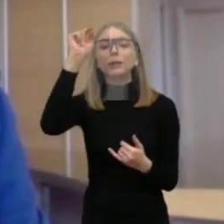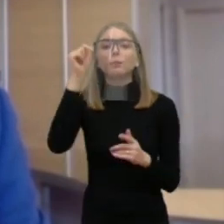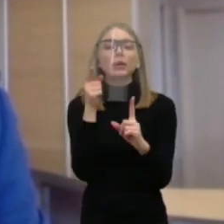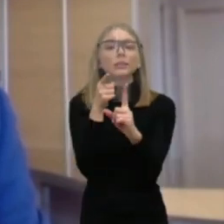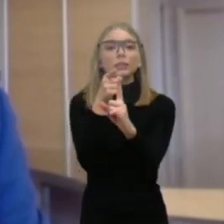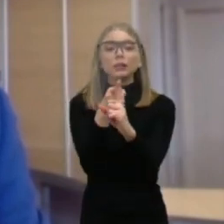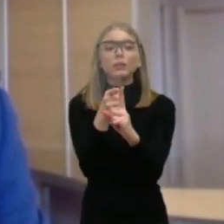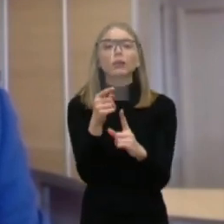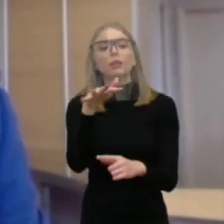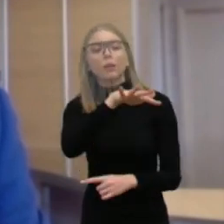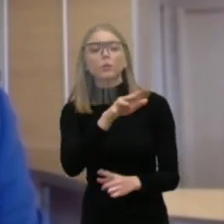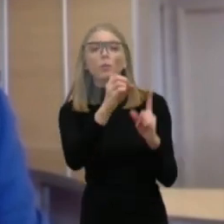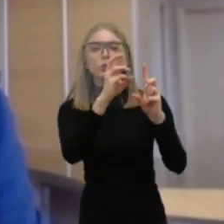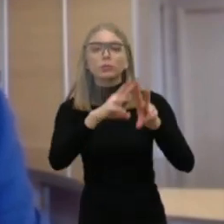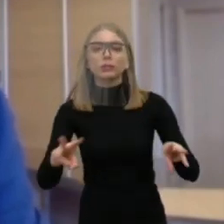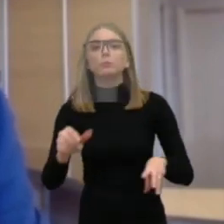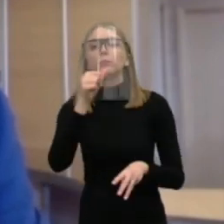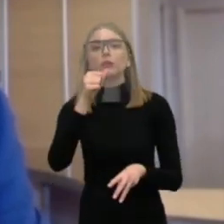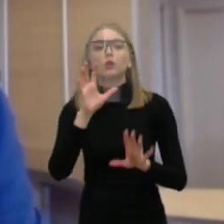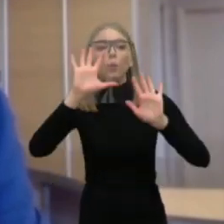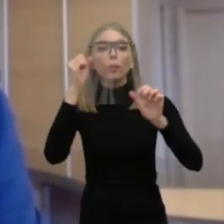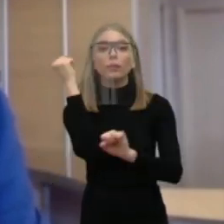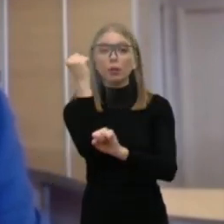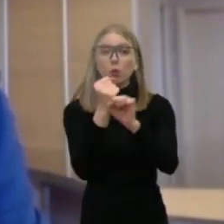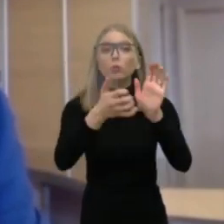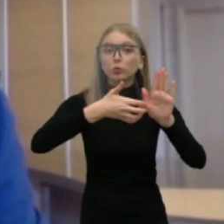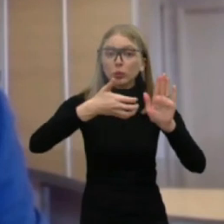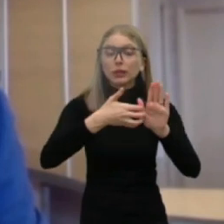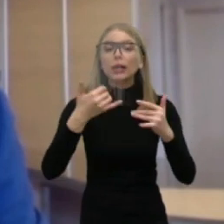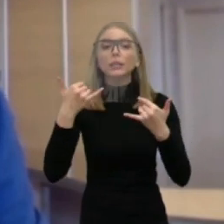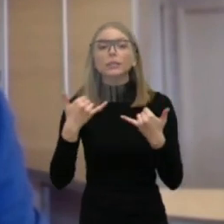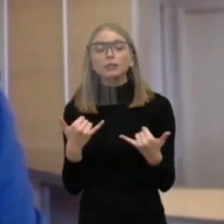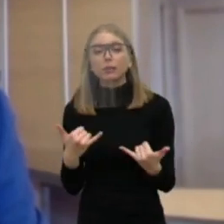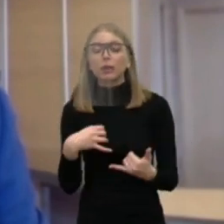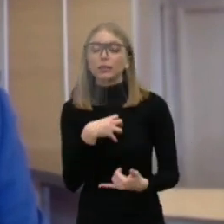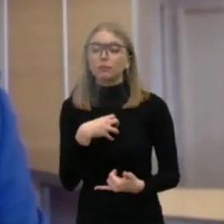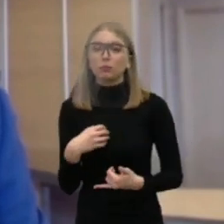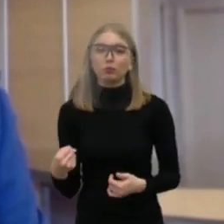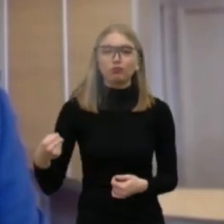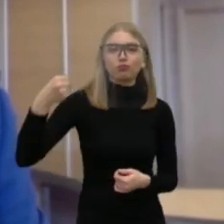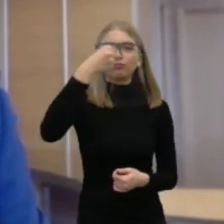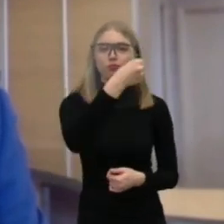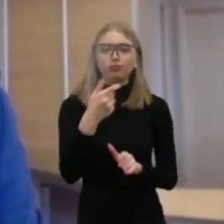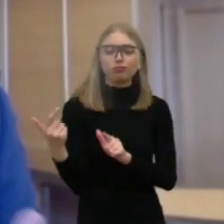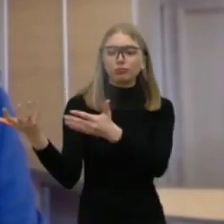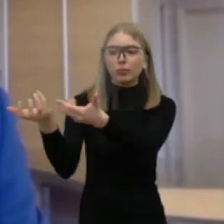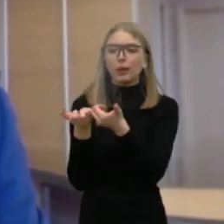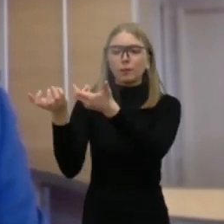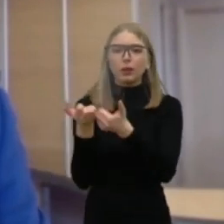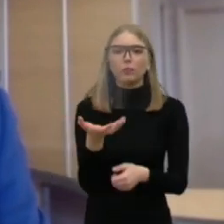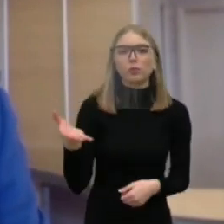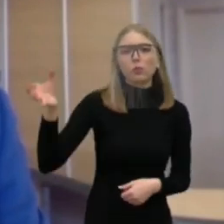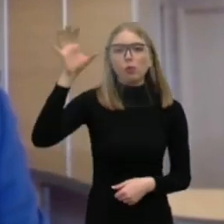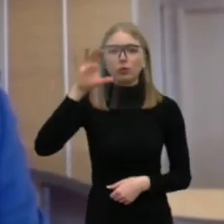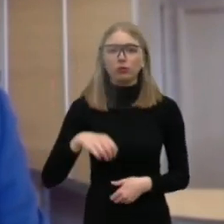kad departamentas užpildytų tas funkcijas, pareigūnų ateitų motivuoti ir su ta